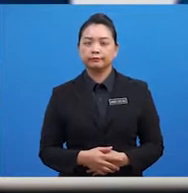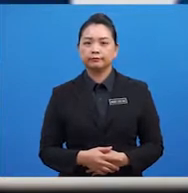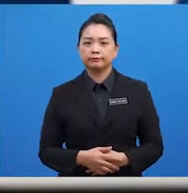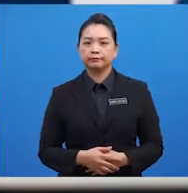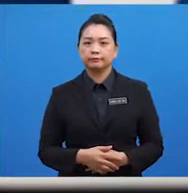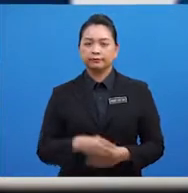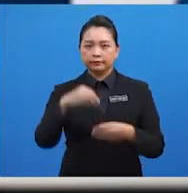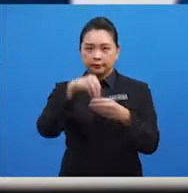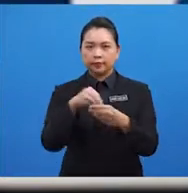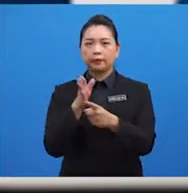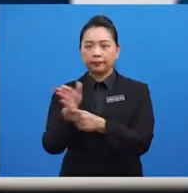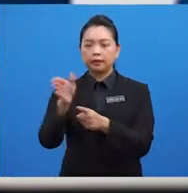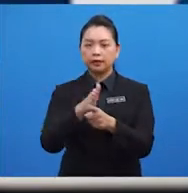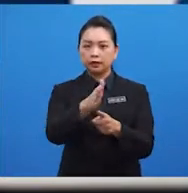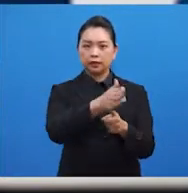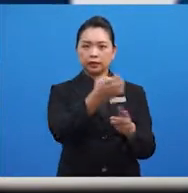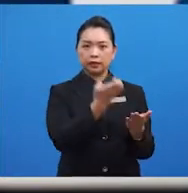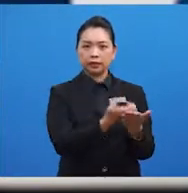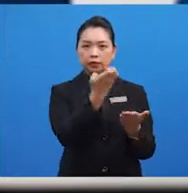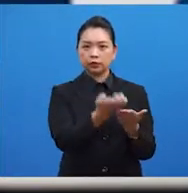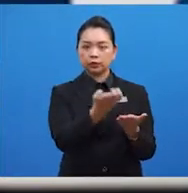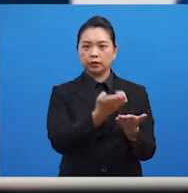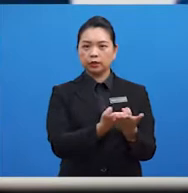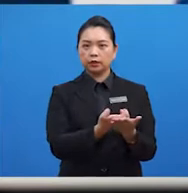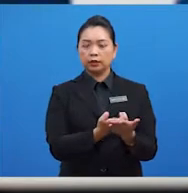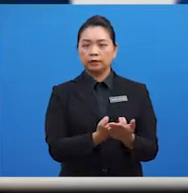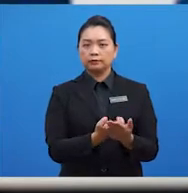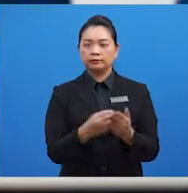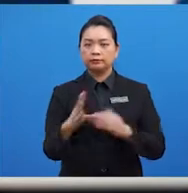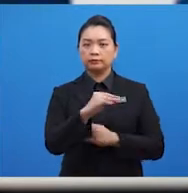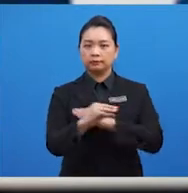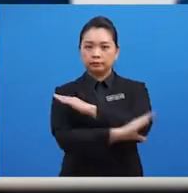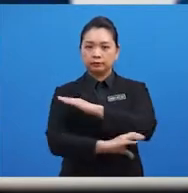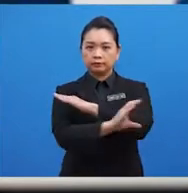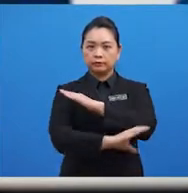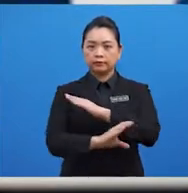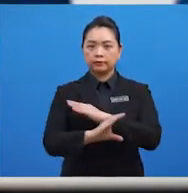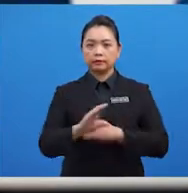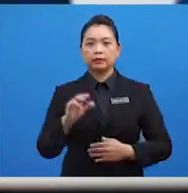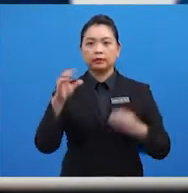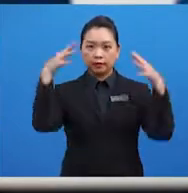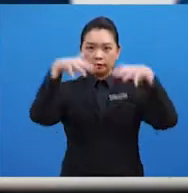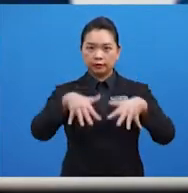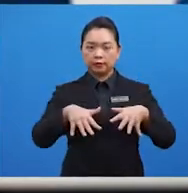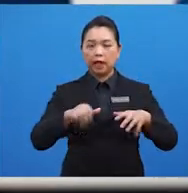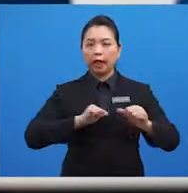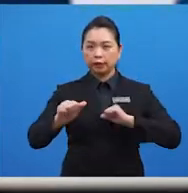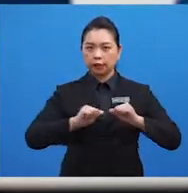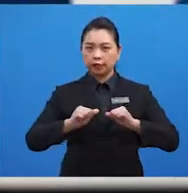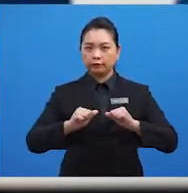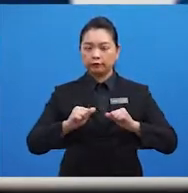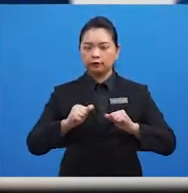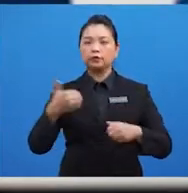Dalam bidang ekonomi, Malaysia dan negara anggota ASEAN secara aktif